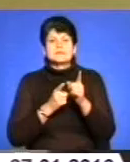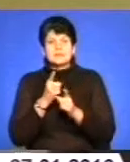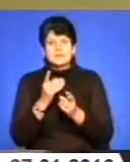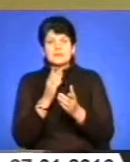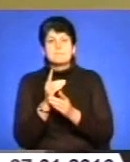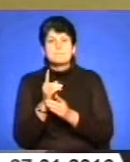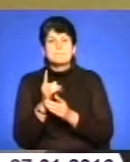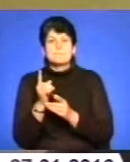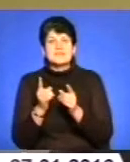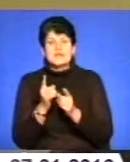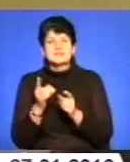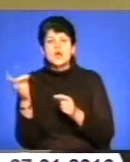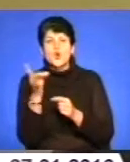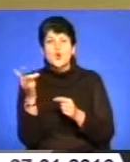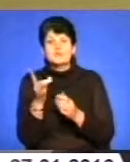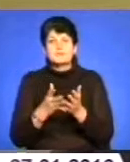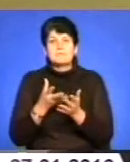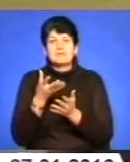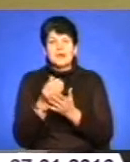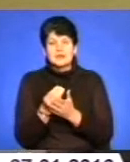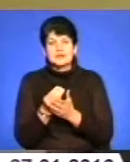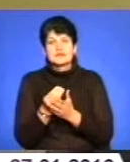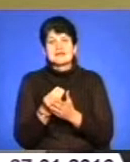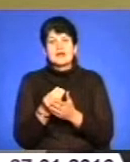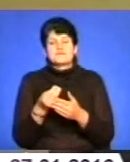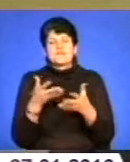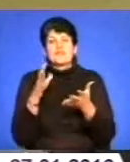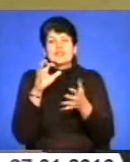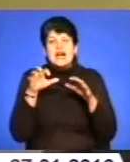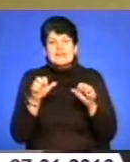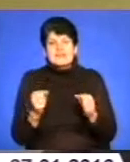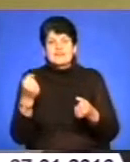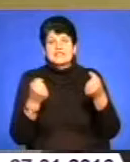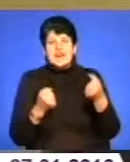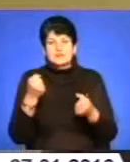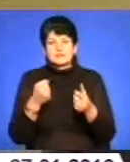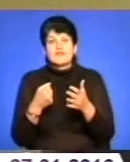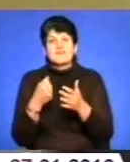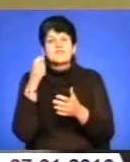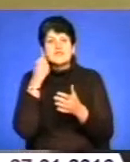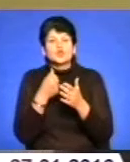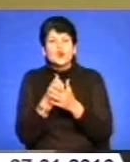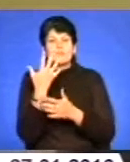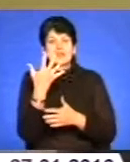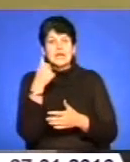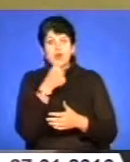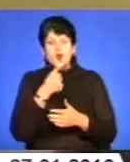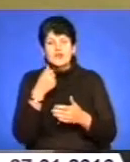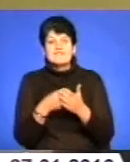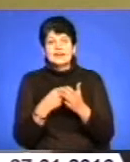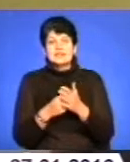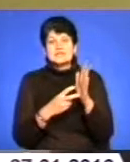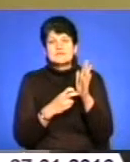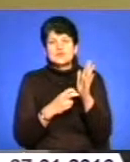розмір плати для власників елітного транспорту. Зараз це будуть автомобілі, які мають вік до 5 років, і вартість понад